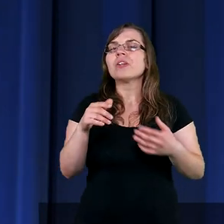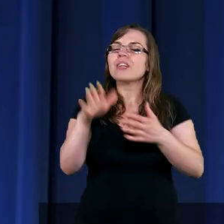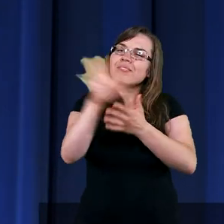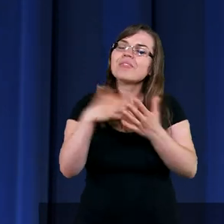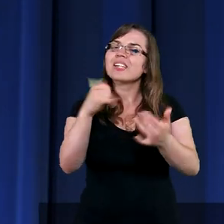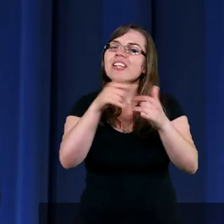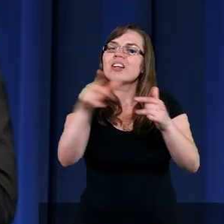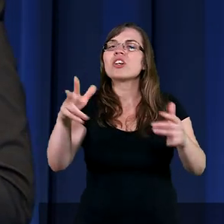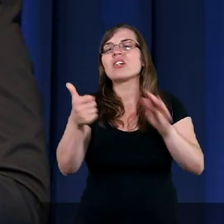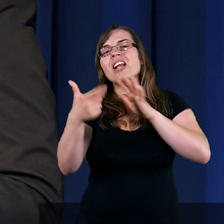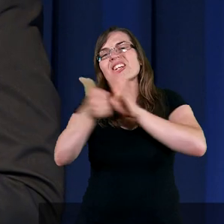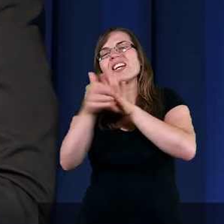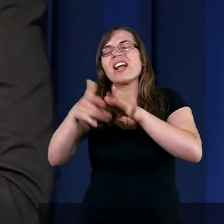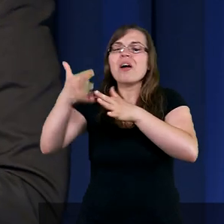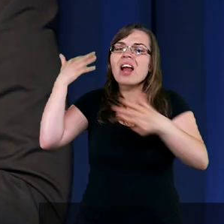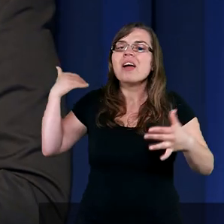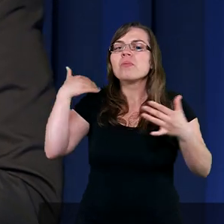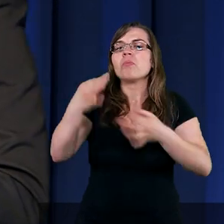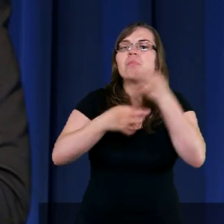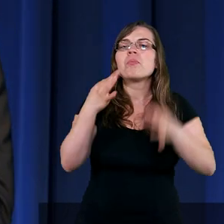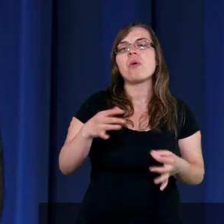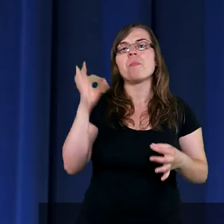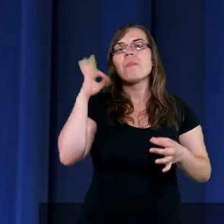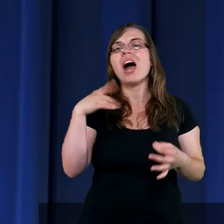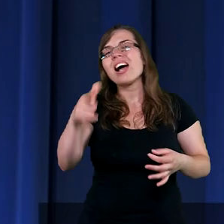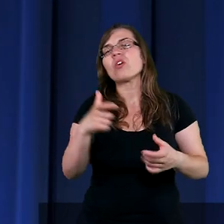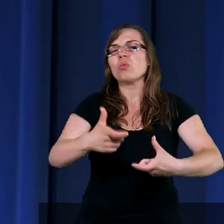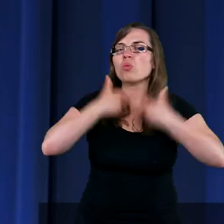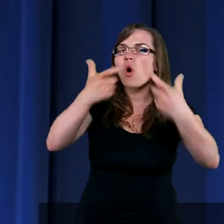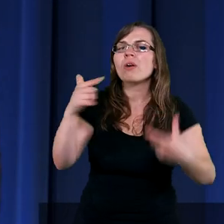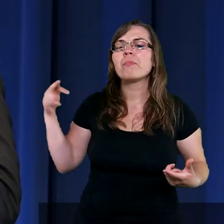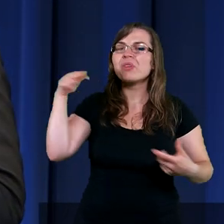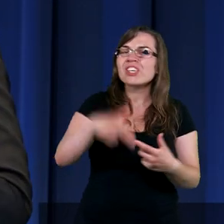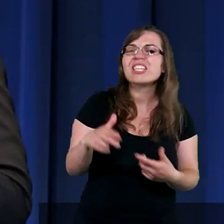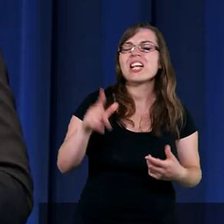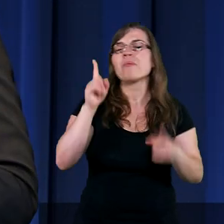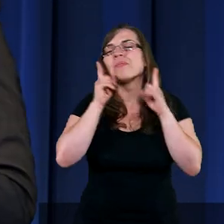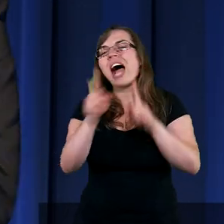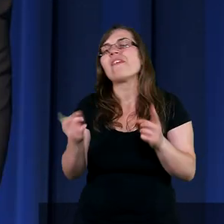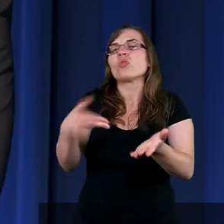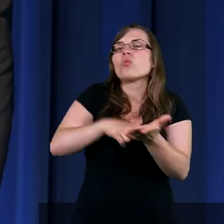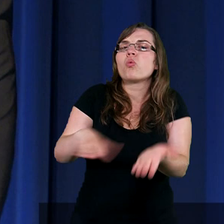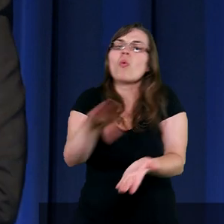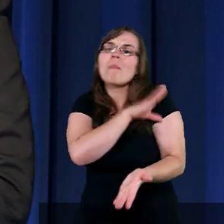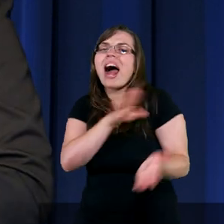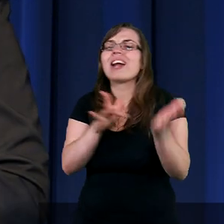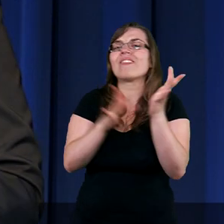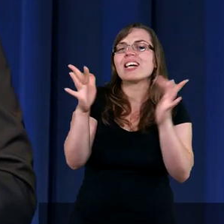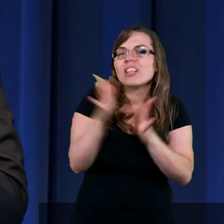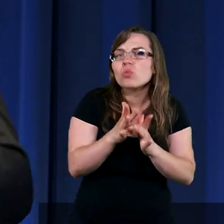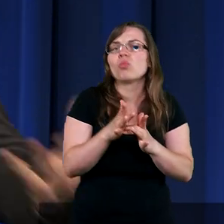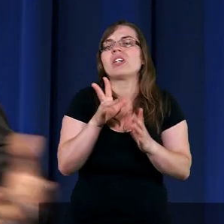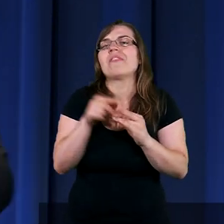4,16, a sam Pan na głos przyjdzie i najpierw ci, którzy, prawda, umarli w Chrystusie,